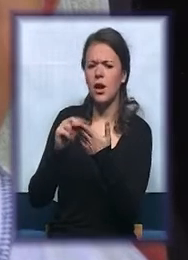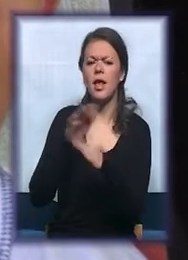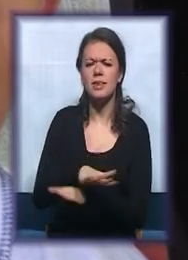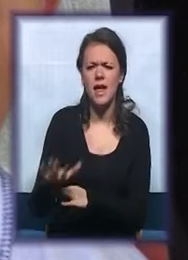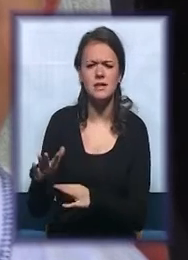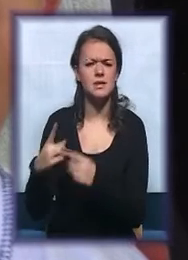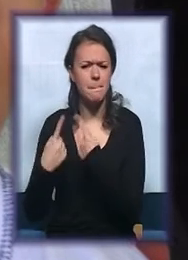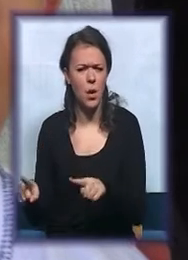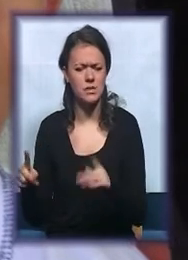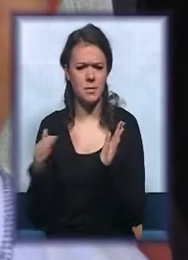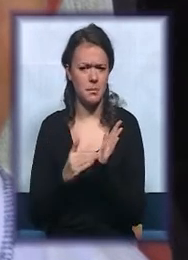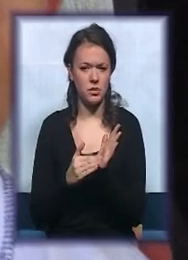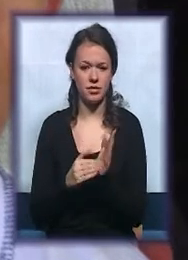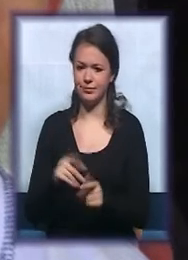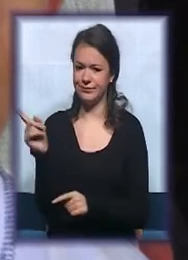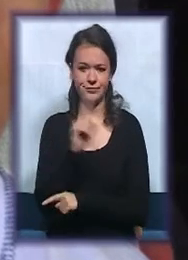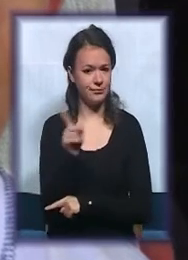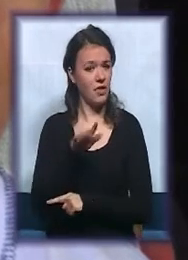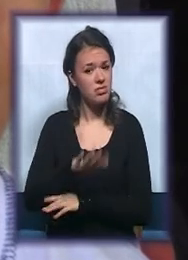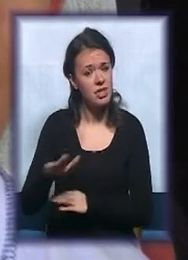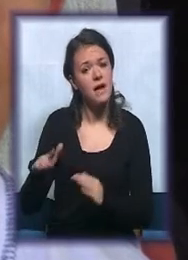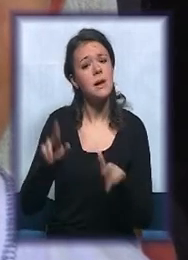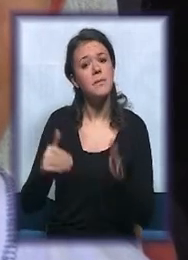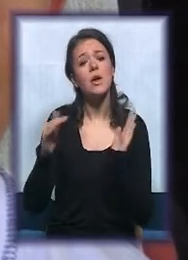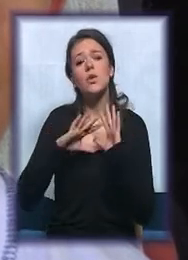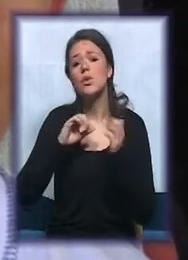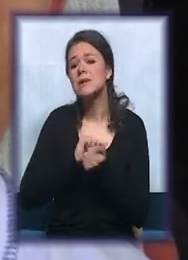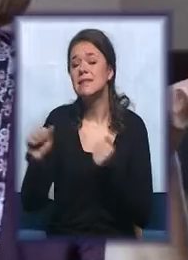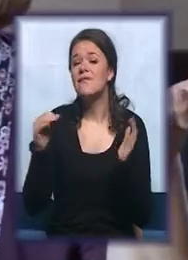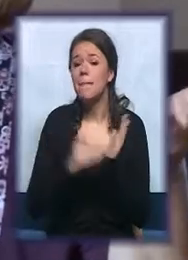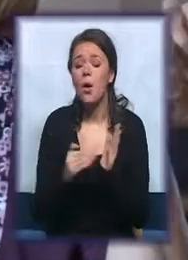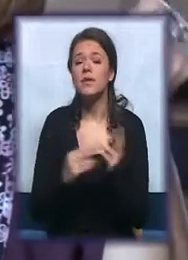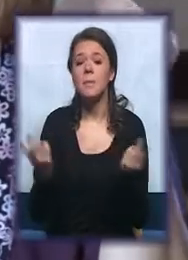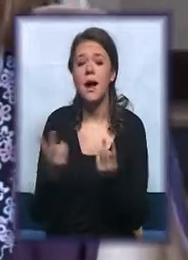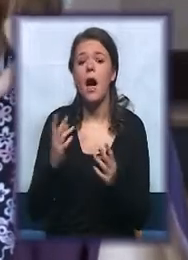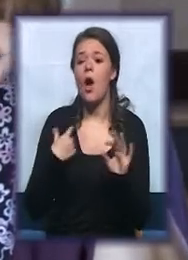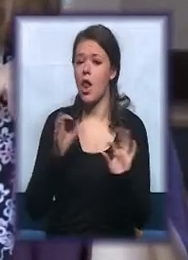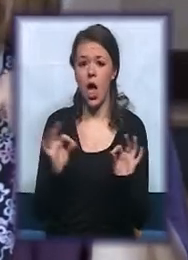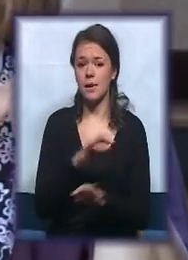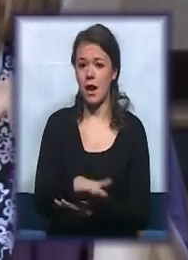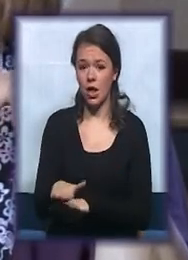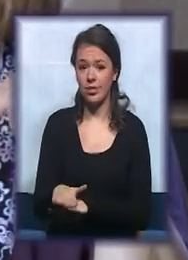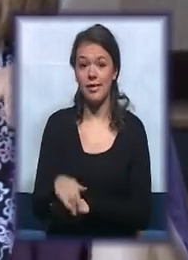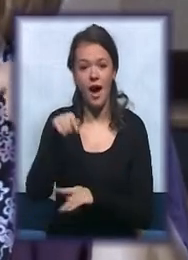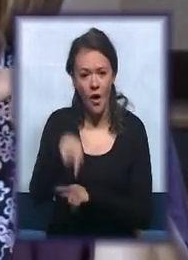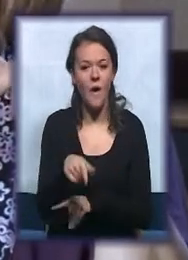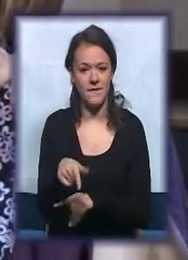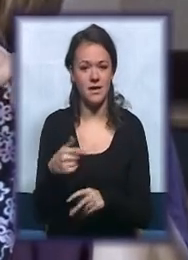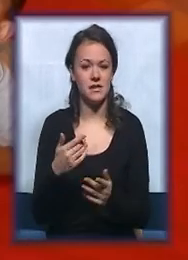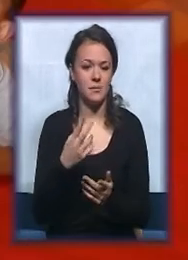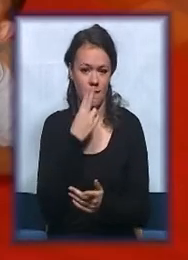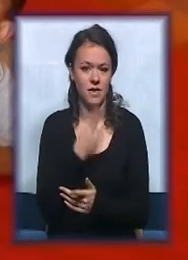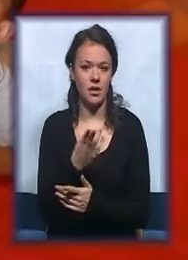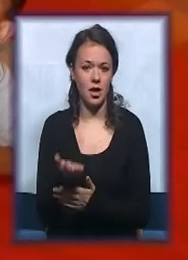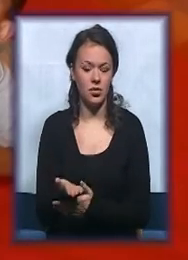potrebama, to nisu deca, ta deca imaju sve potrebe, kao što imaju i normalno dete. E, ovde smo to videli, ovde smo to